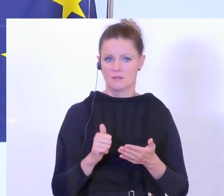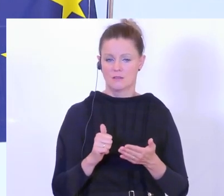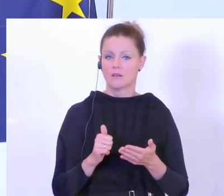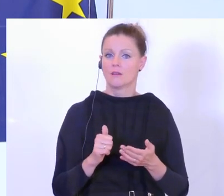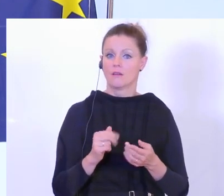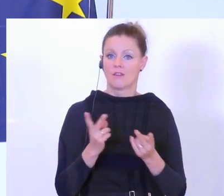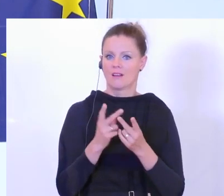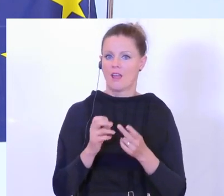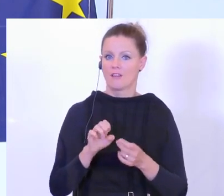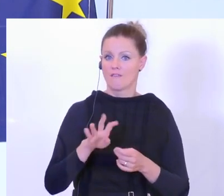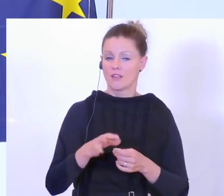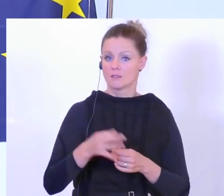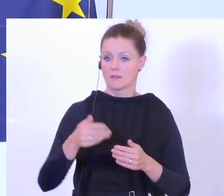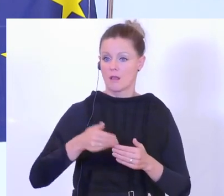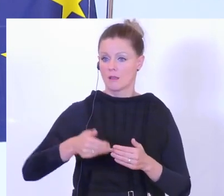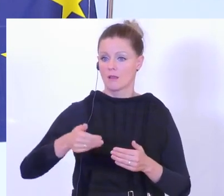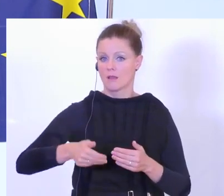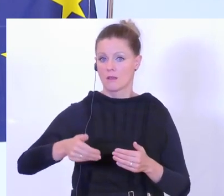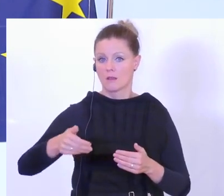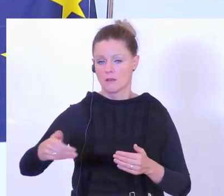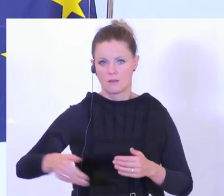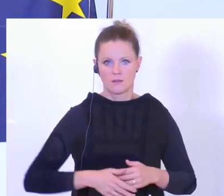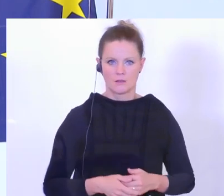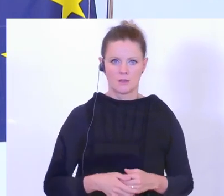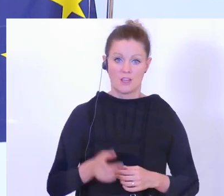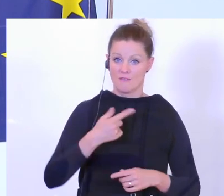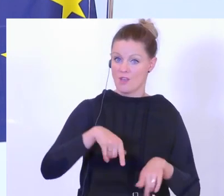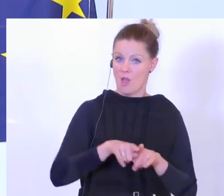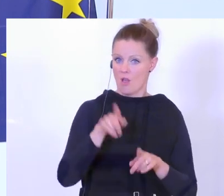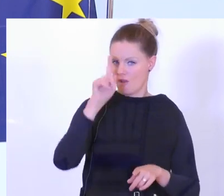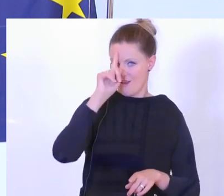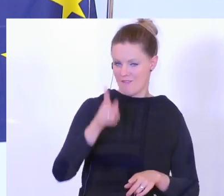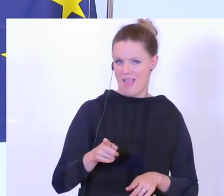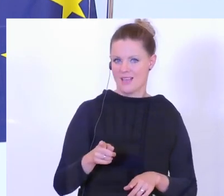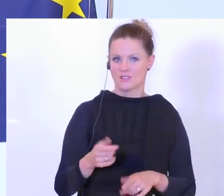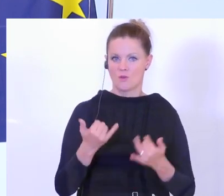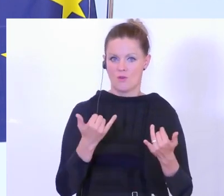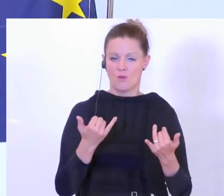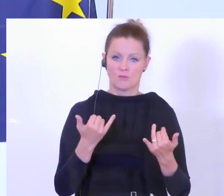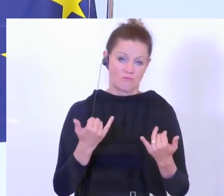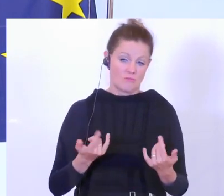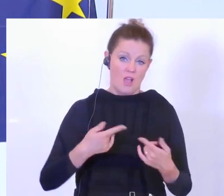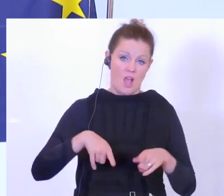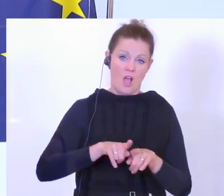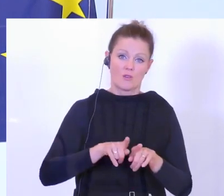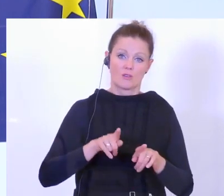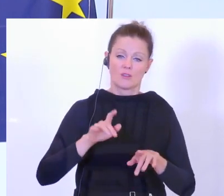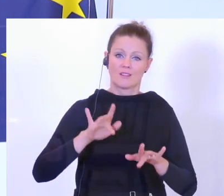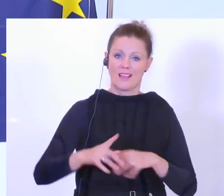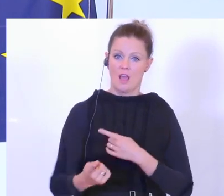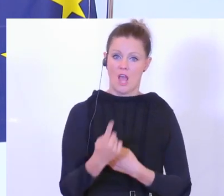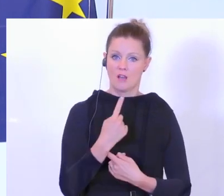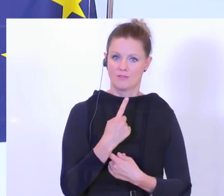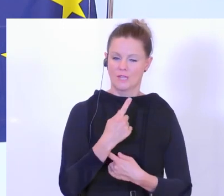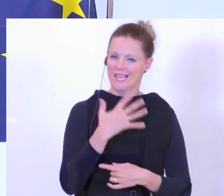Tage lang. Und ich glaube, das ist auch oder wir wissen auch und haben auch die Aufträge dazu, das sehr, sehr